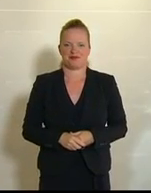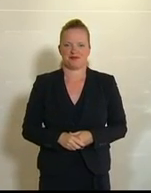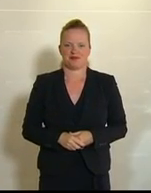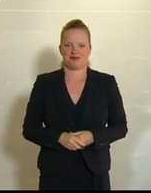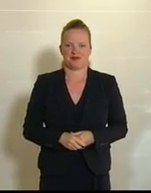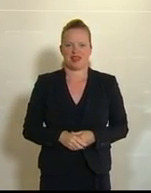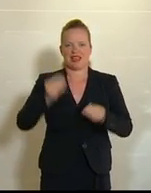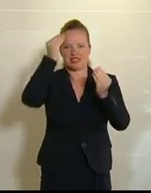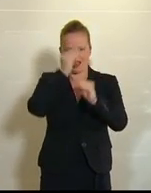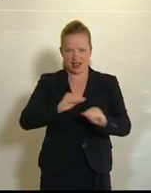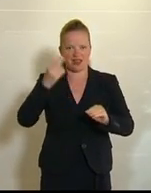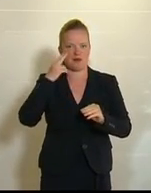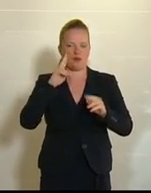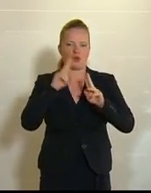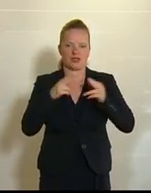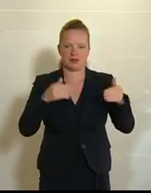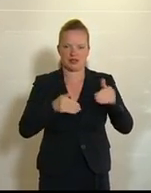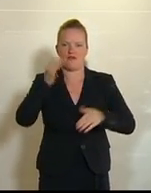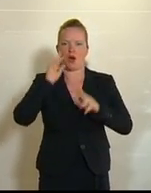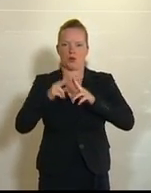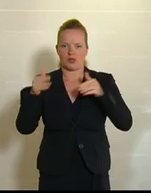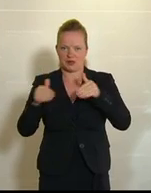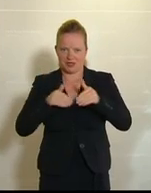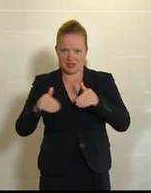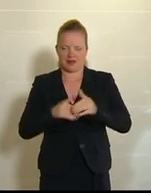Sehr geehrter Herr Bundesminister, sehr geehrte Frau Bundesminister,